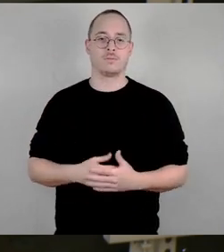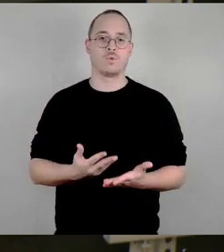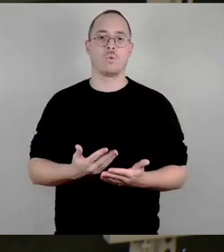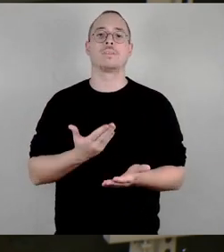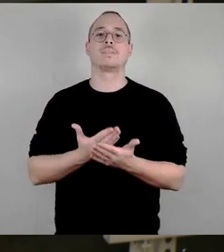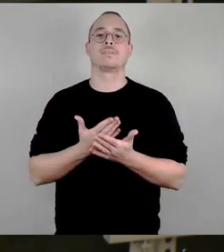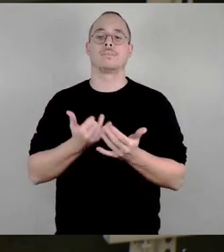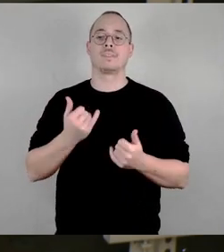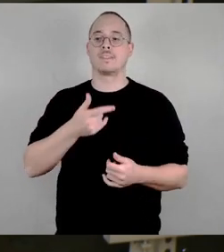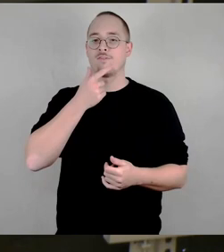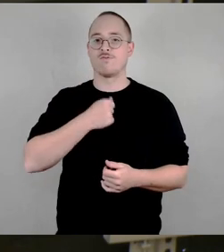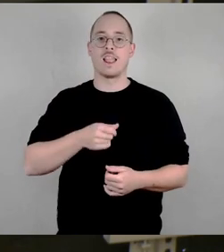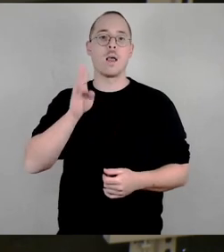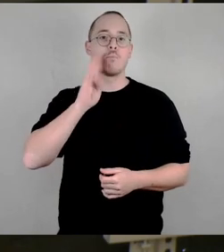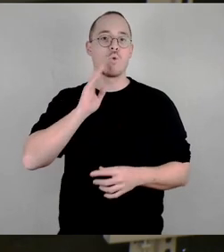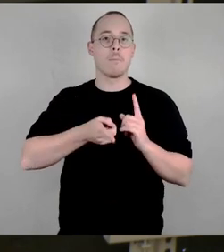dass er eine